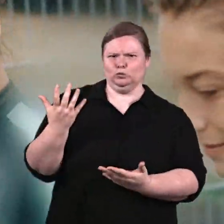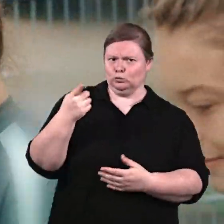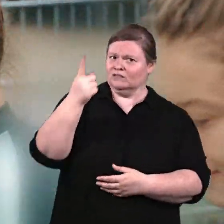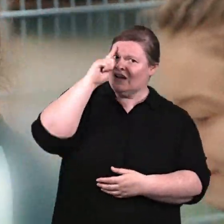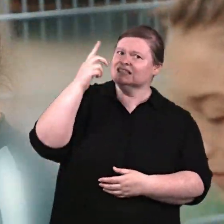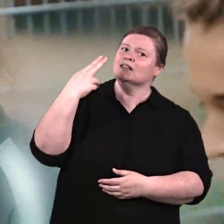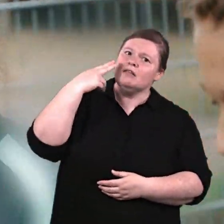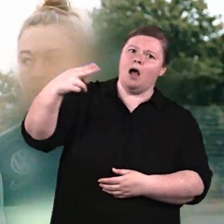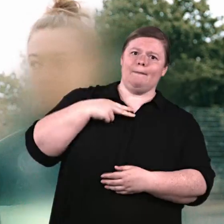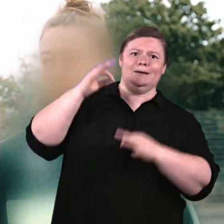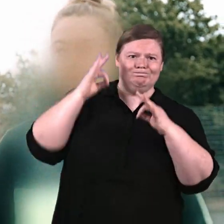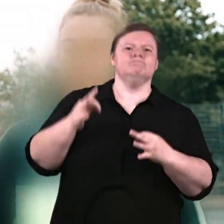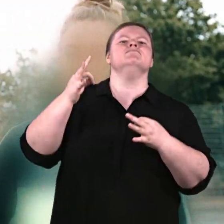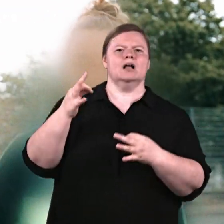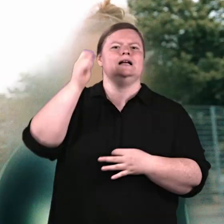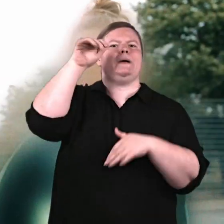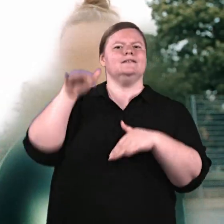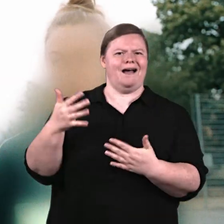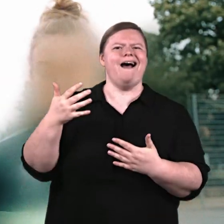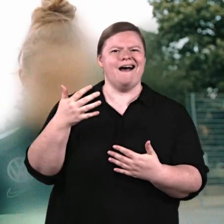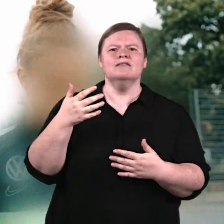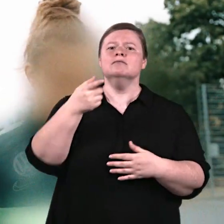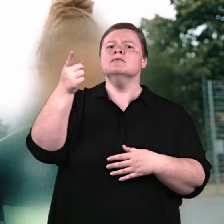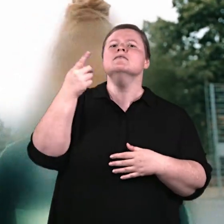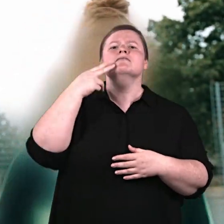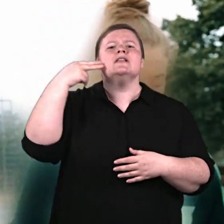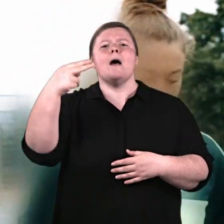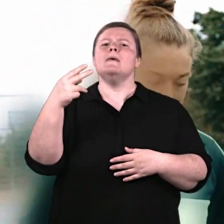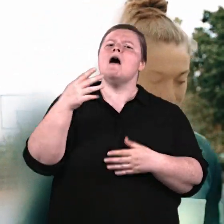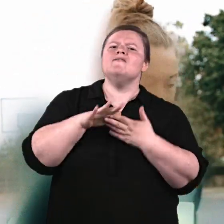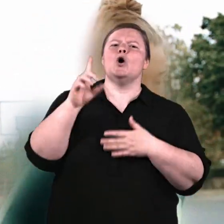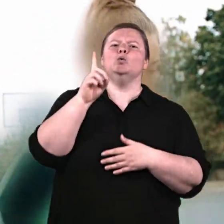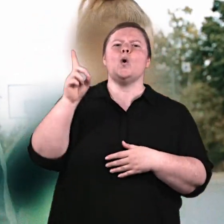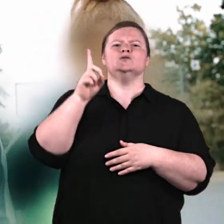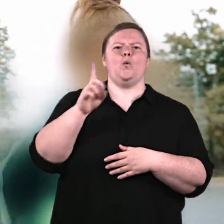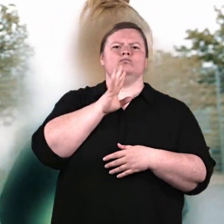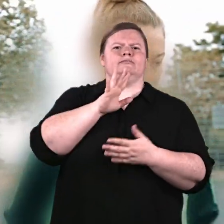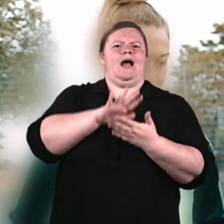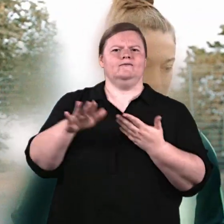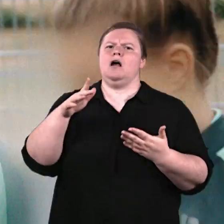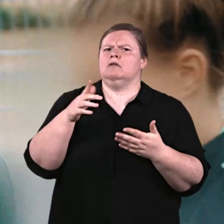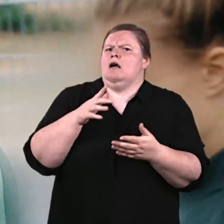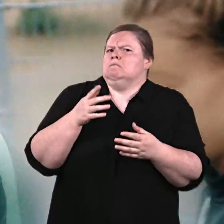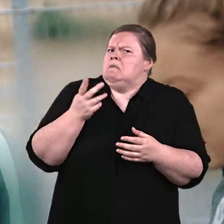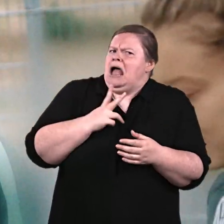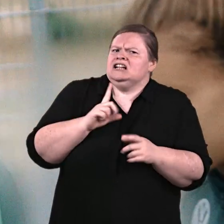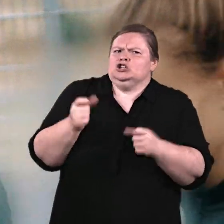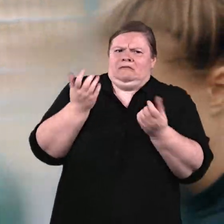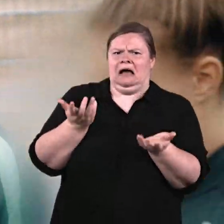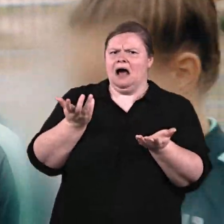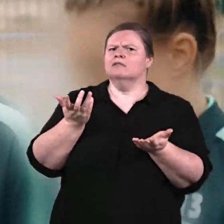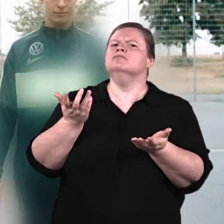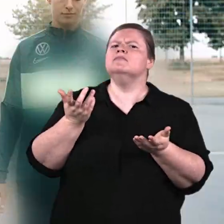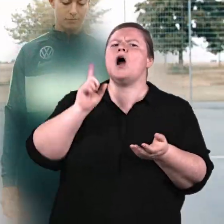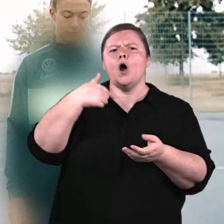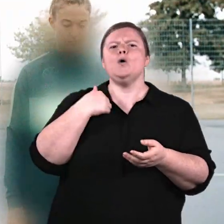wie jemand heißt. Wenn man weiß, dass ich Dorson ausgesprochen werde, finde ich es relativ einfach und bestehe auch darauf, dass man